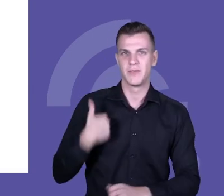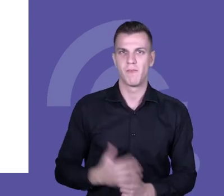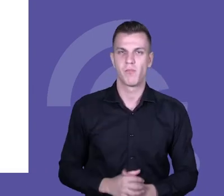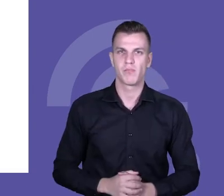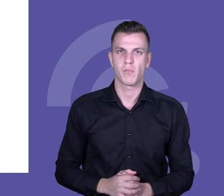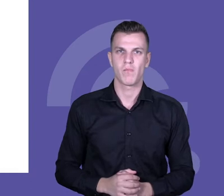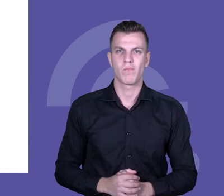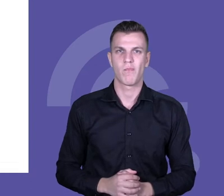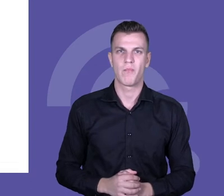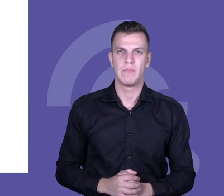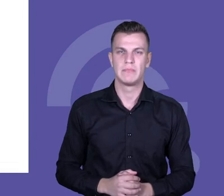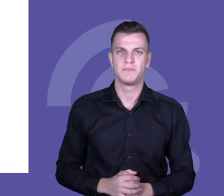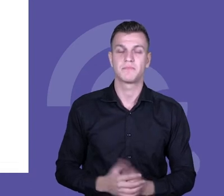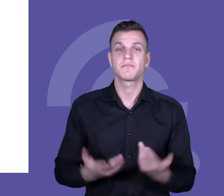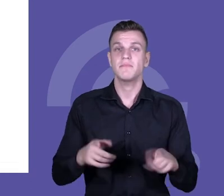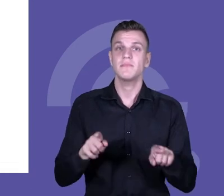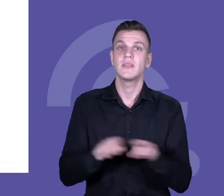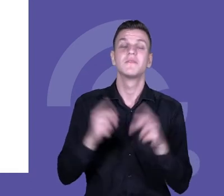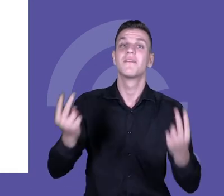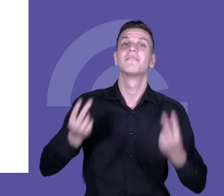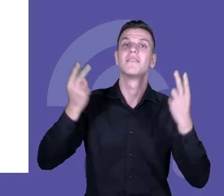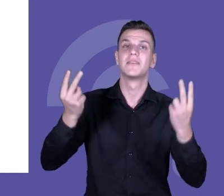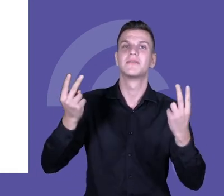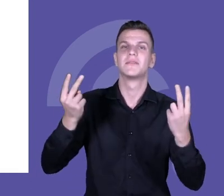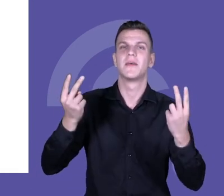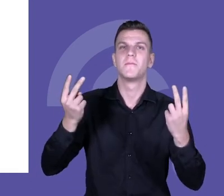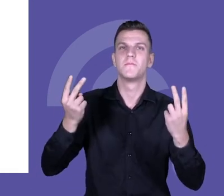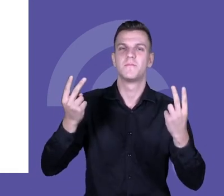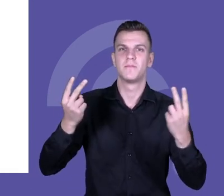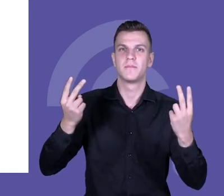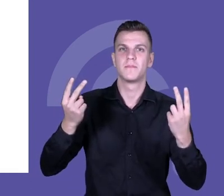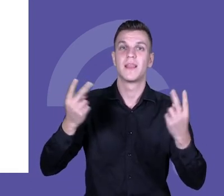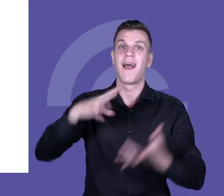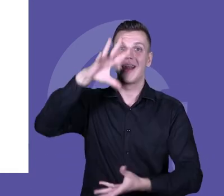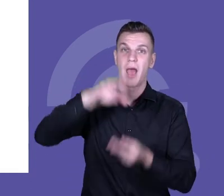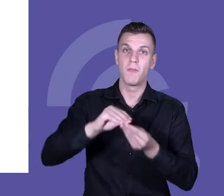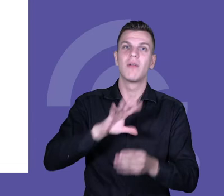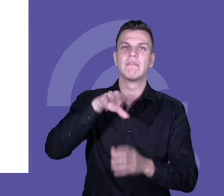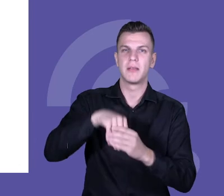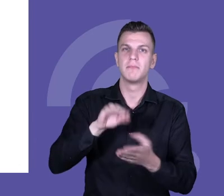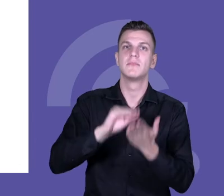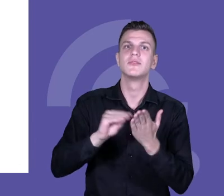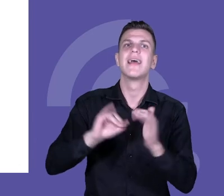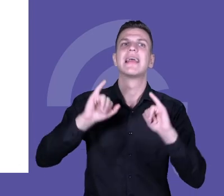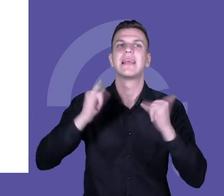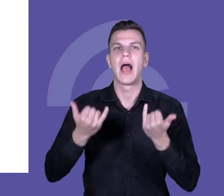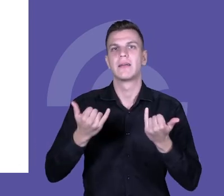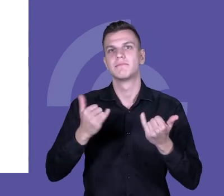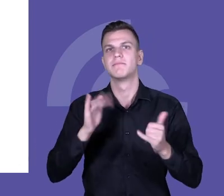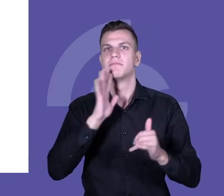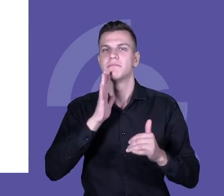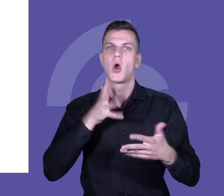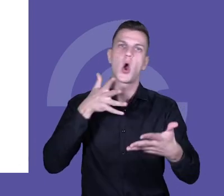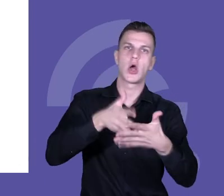I no i tak, no najważniejsza dana w raporcie jest dosyć szczegółowo opisane, w jaki sposób zostało to wyliczone. Wybrałam